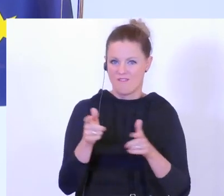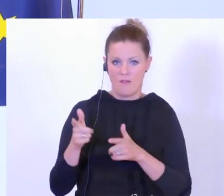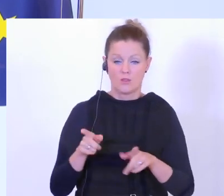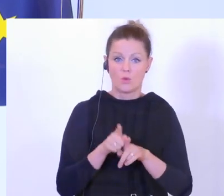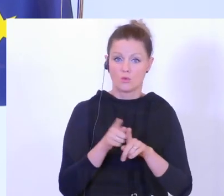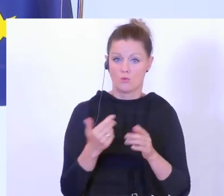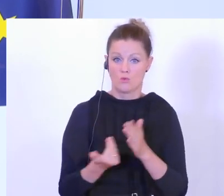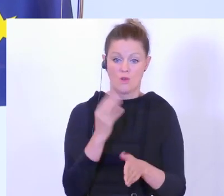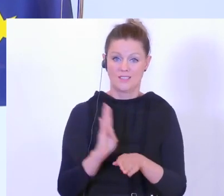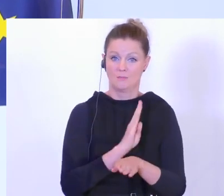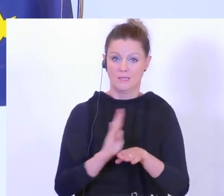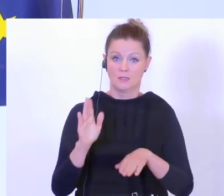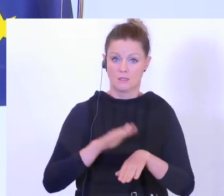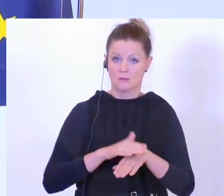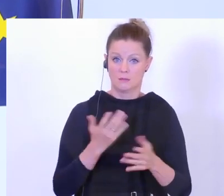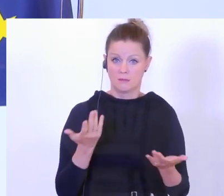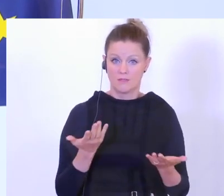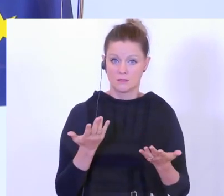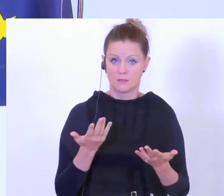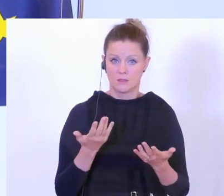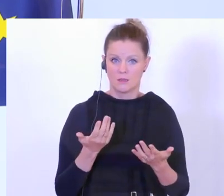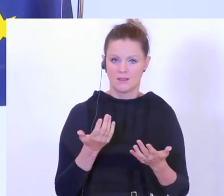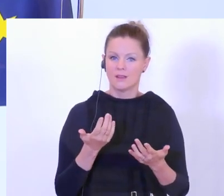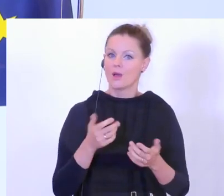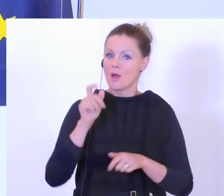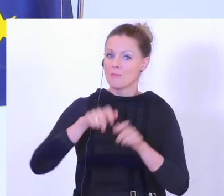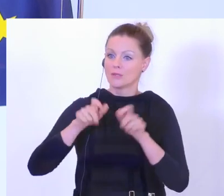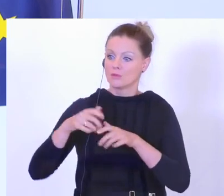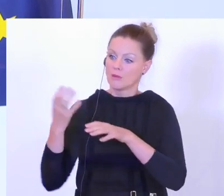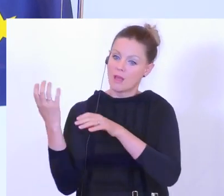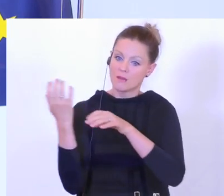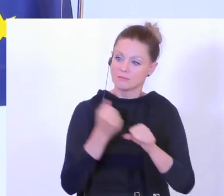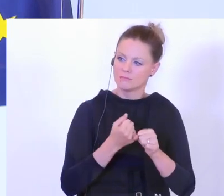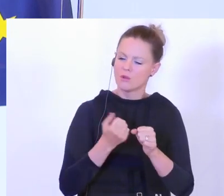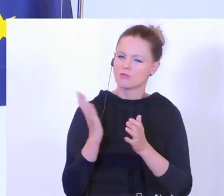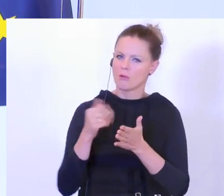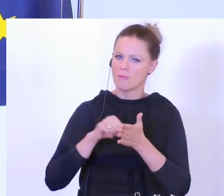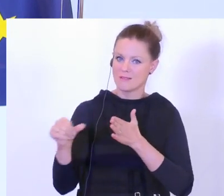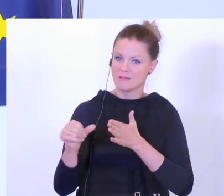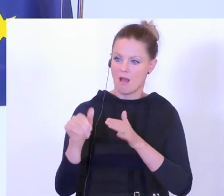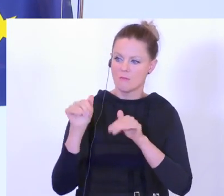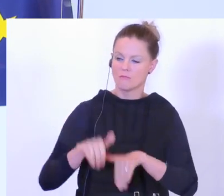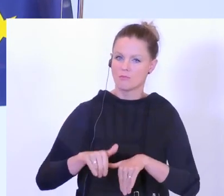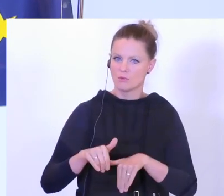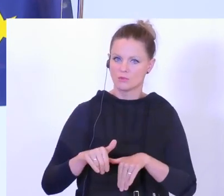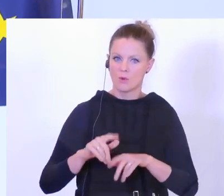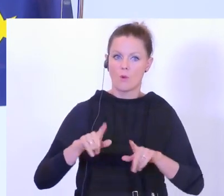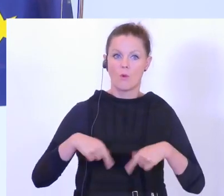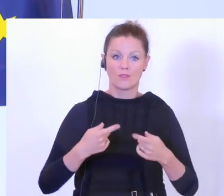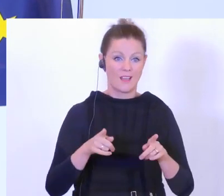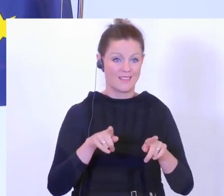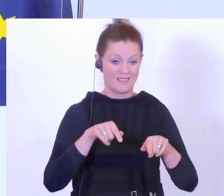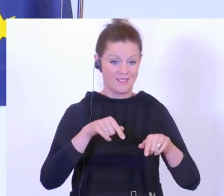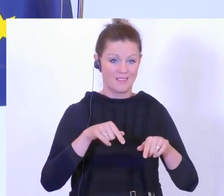entdeckt, wenn sie die Leute gegen Kosten nach Europa geschleppt haben, versuchen manche, sie zu gleichen